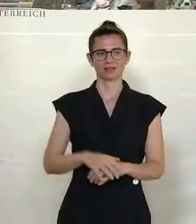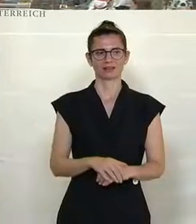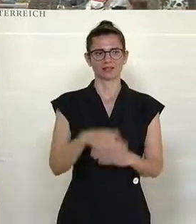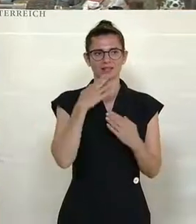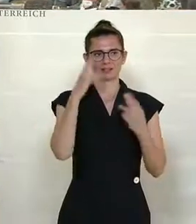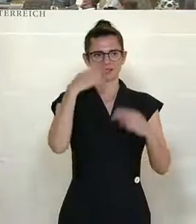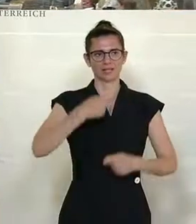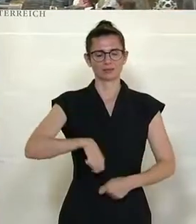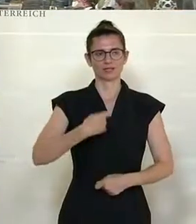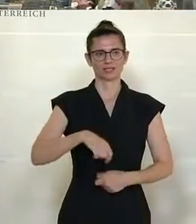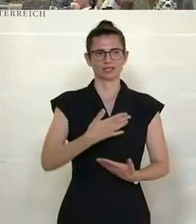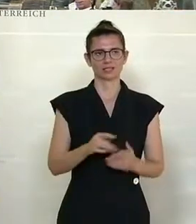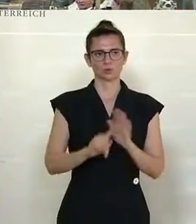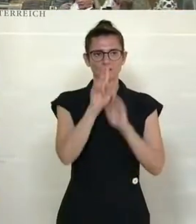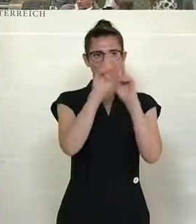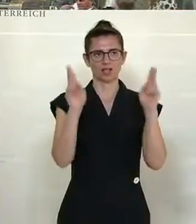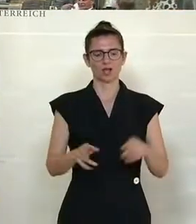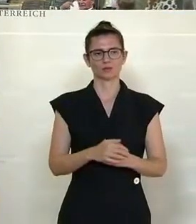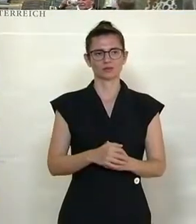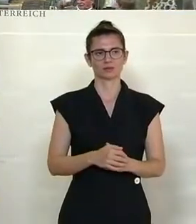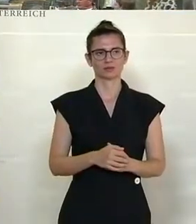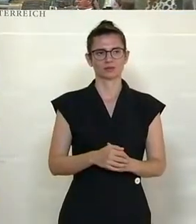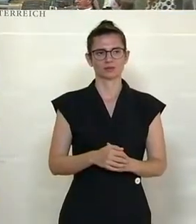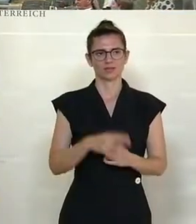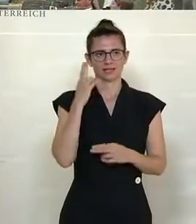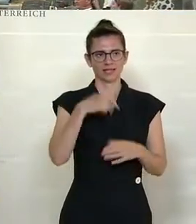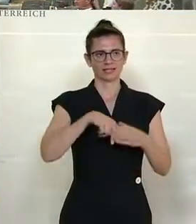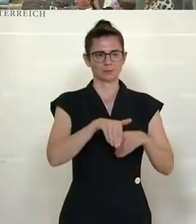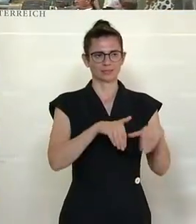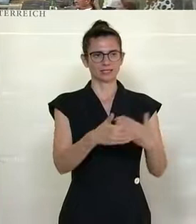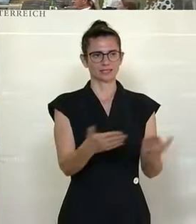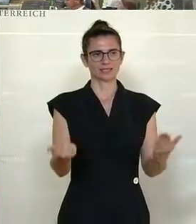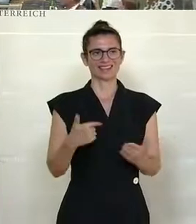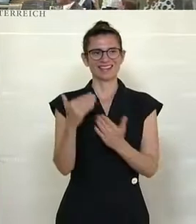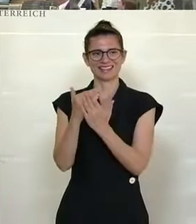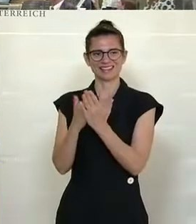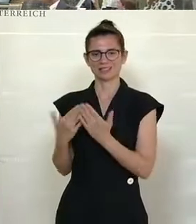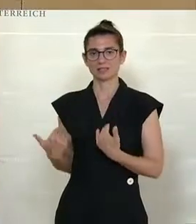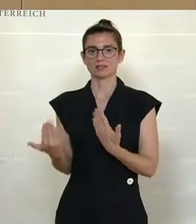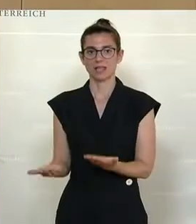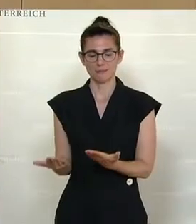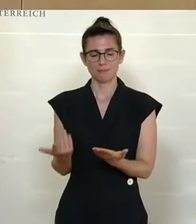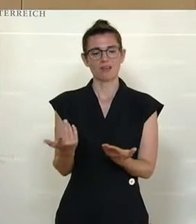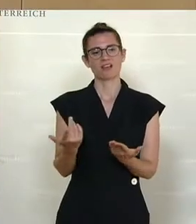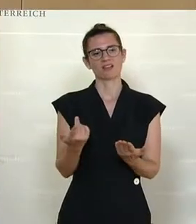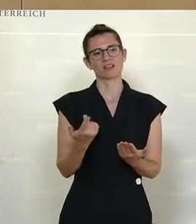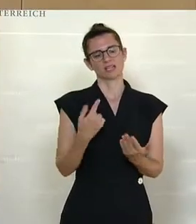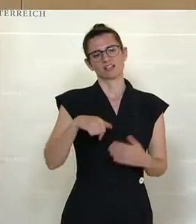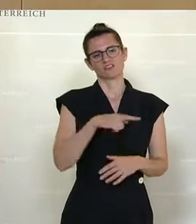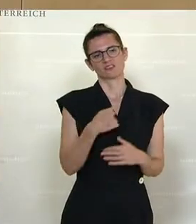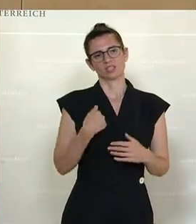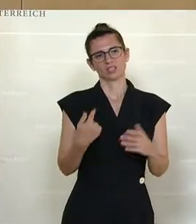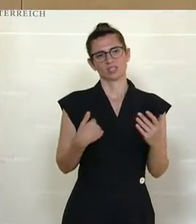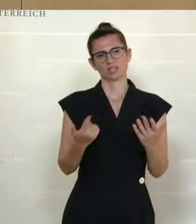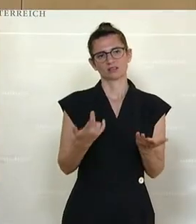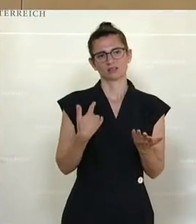Und der Neos-Justitsprecher setzt fort Johannes Markreiter. Als Gesetzgeber kommt uns hier schon eine ganz besondere